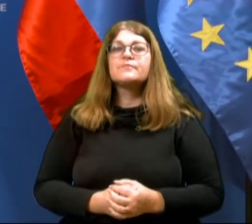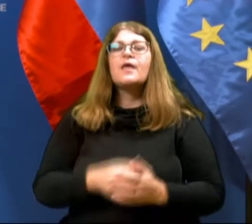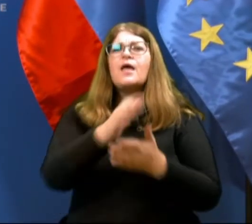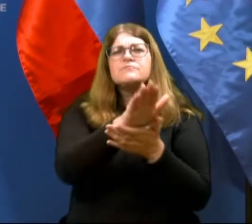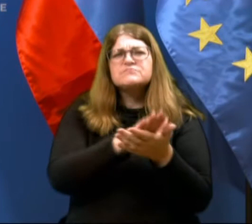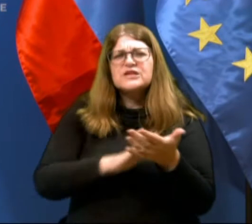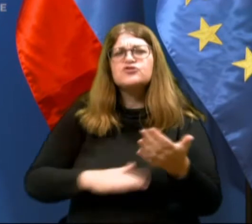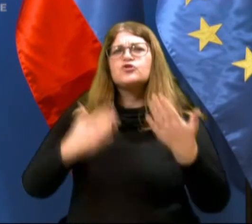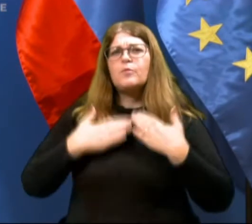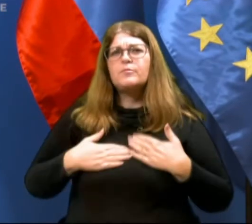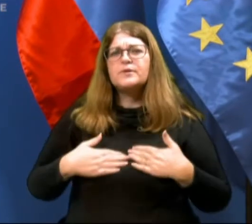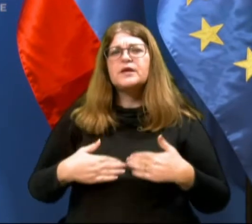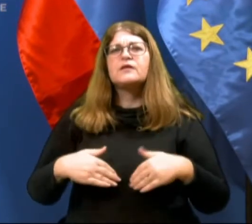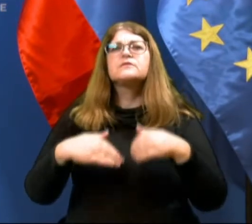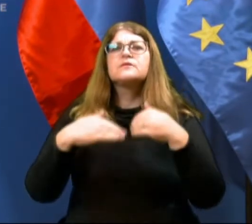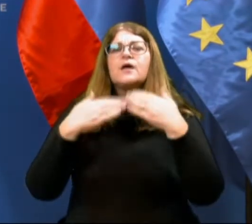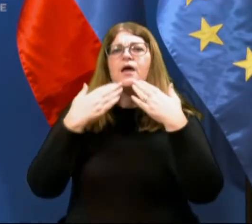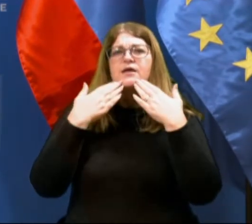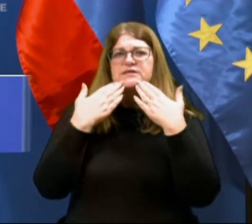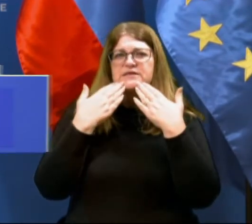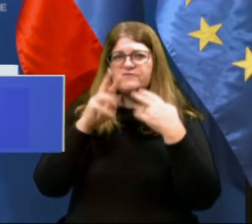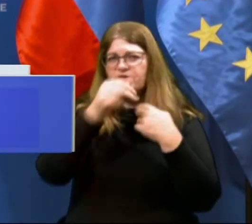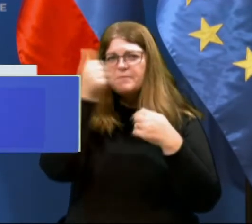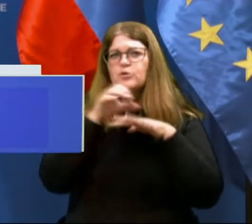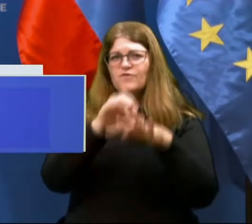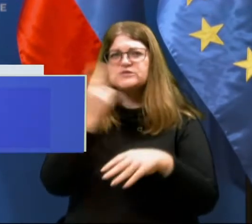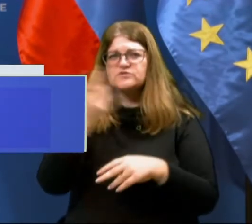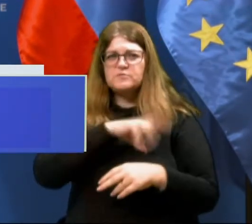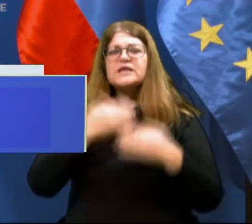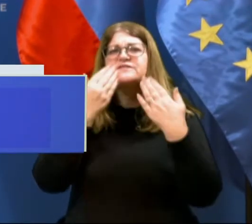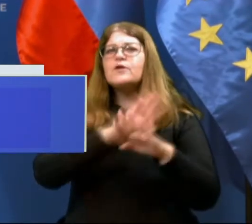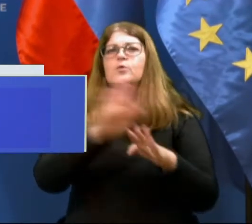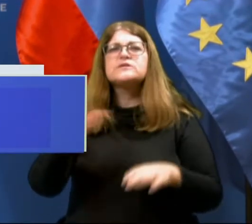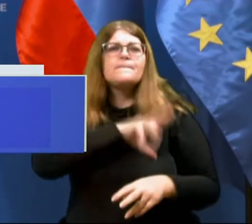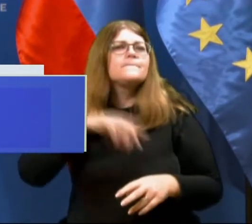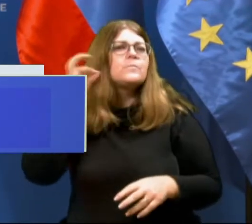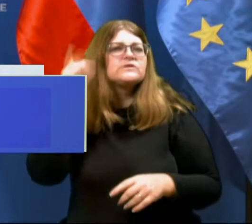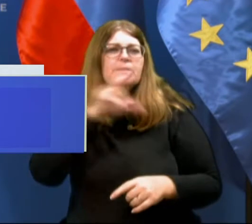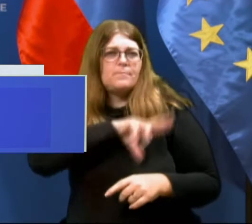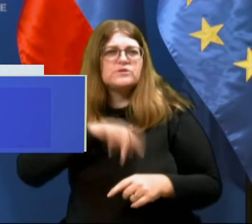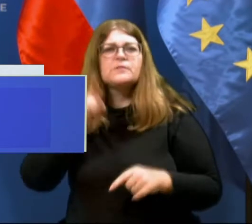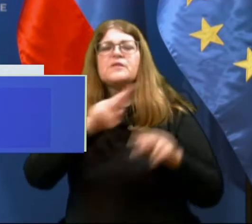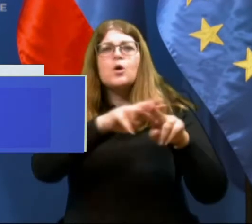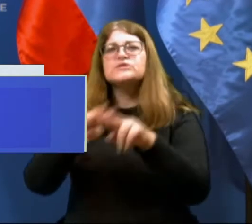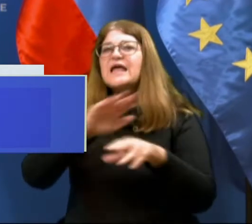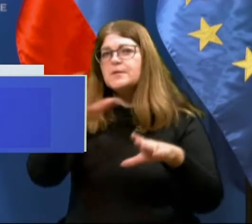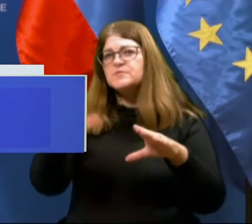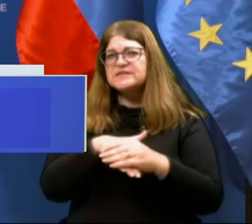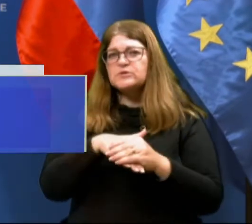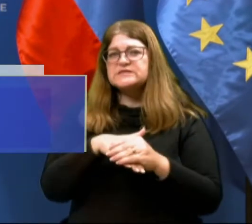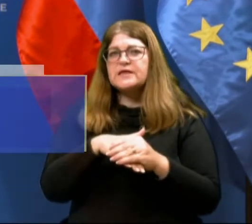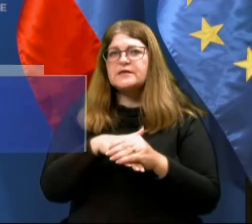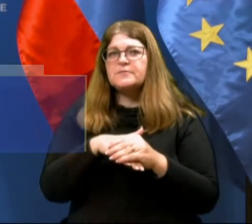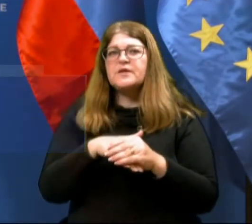Vodoma bi se rad v imenu vodstva Slovenske policije zahvalil vsem policistkam in policistom, ter v starim zaposlenim